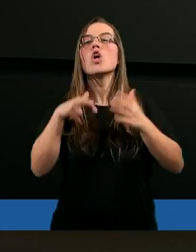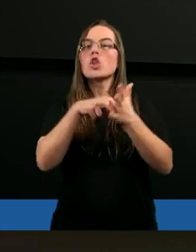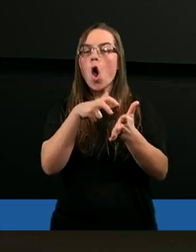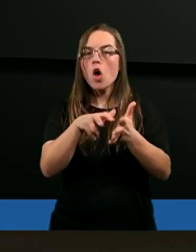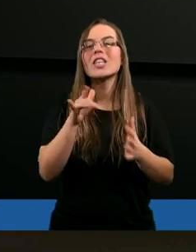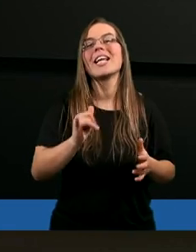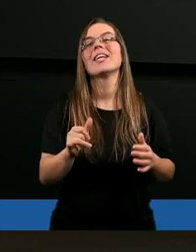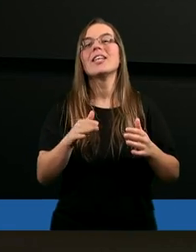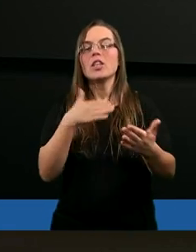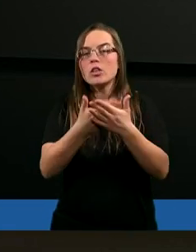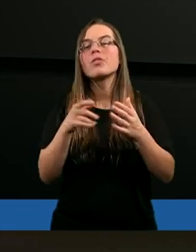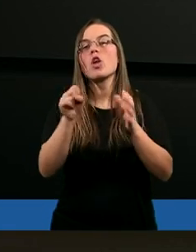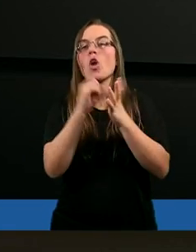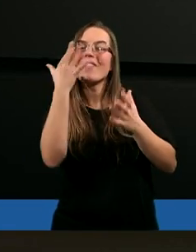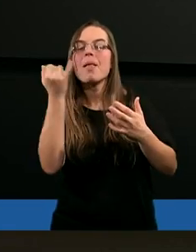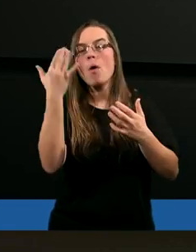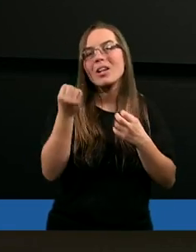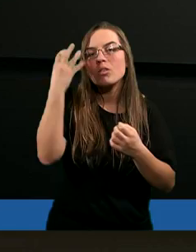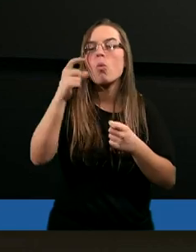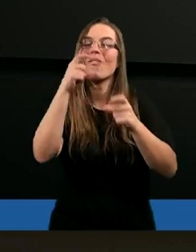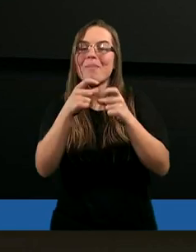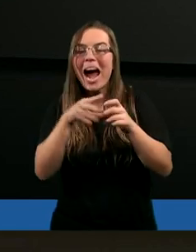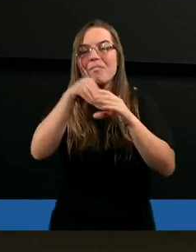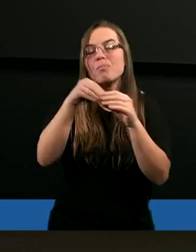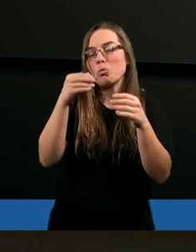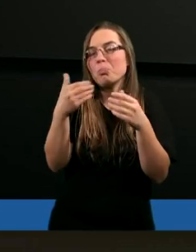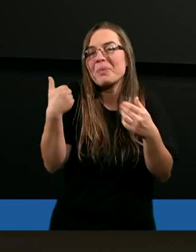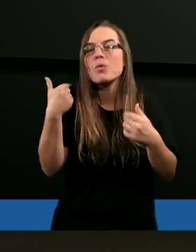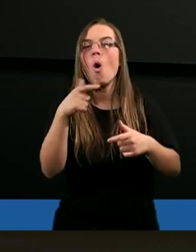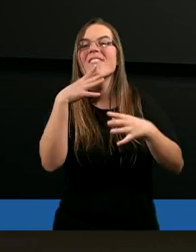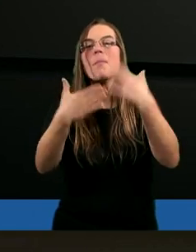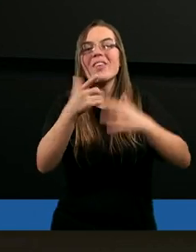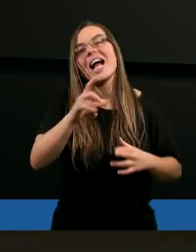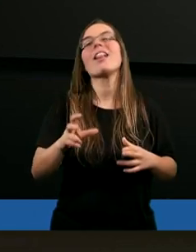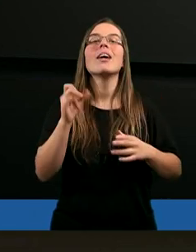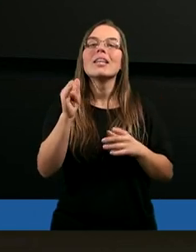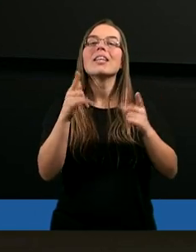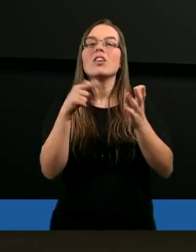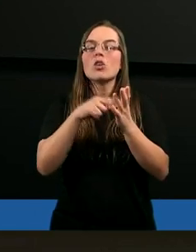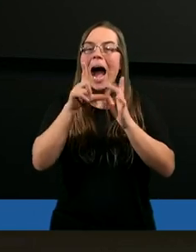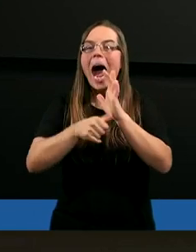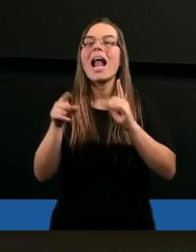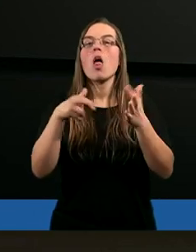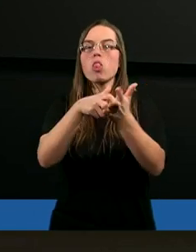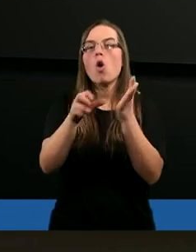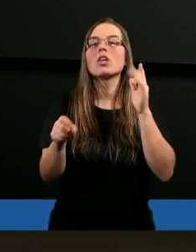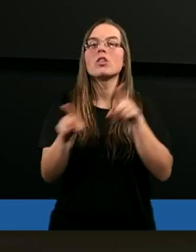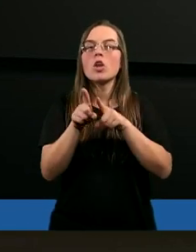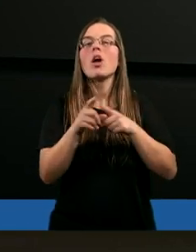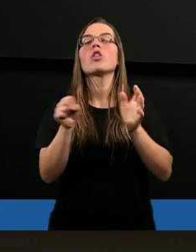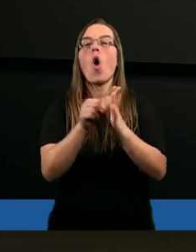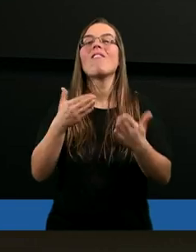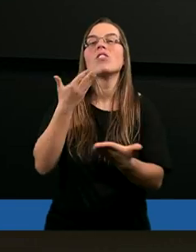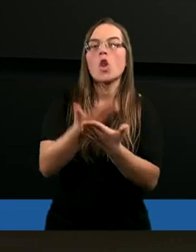doszli, nawet wiele mądrych słów tam padło i prawdziwych, no ale doszli do wniosku,